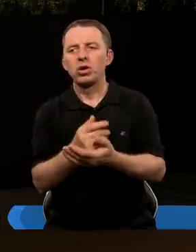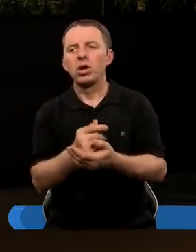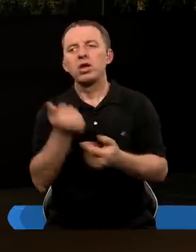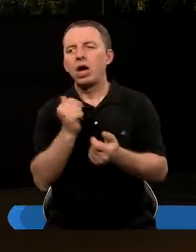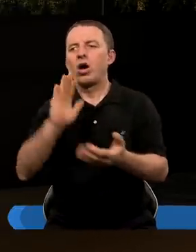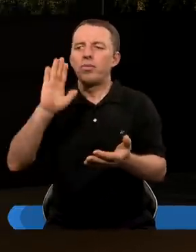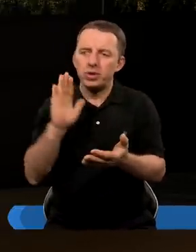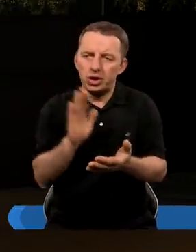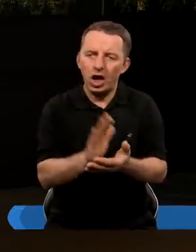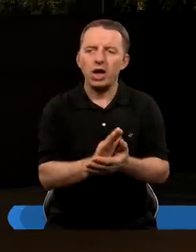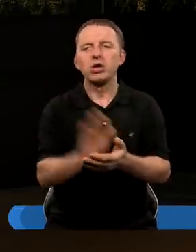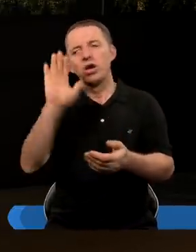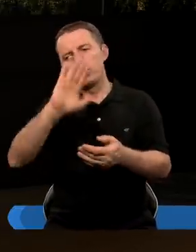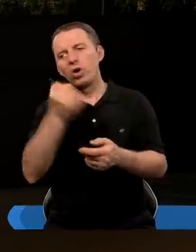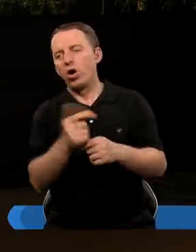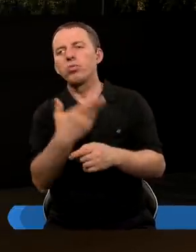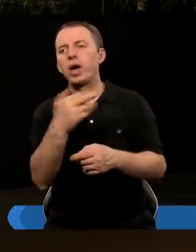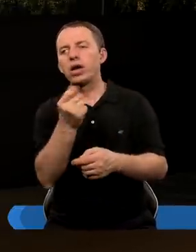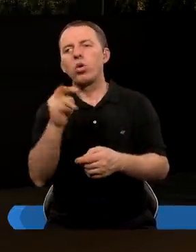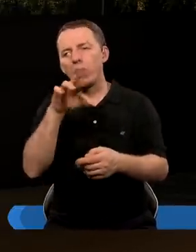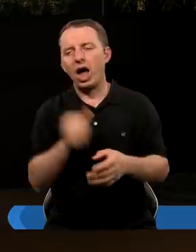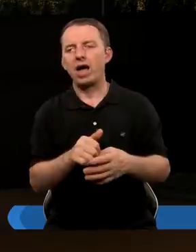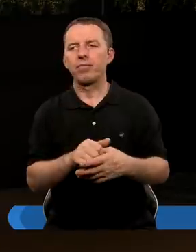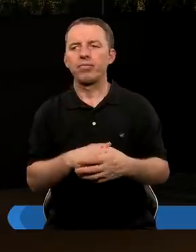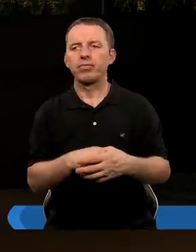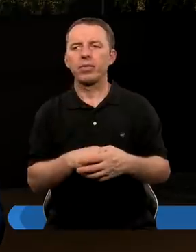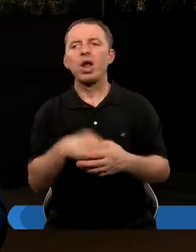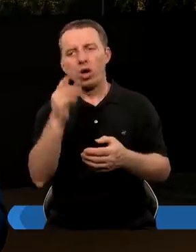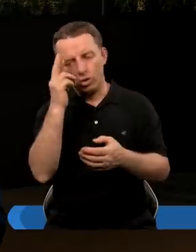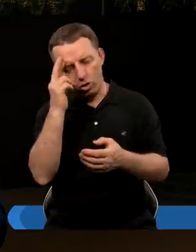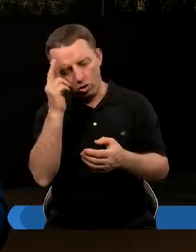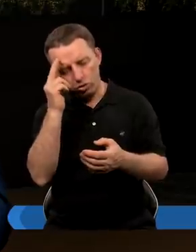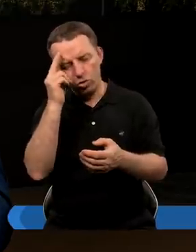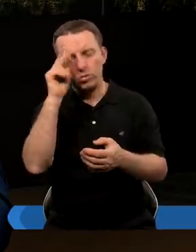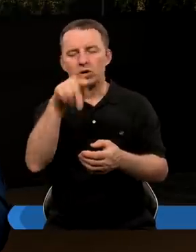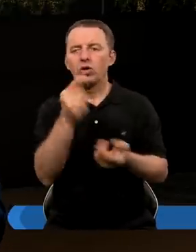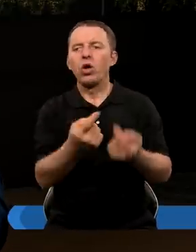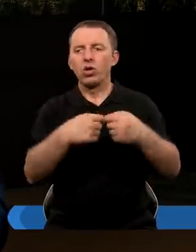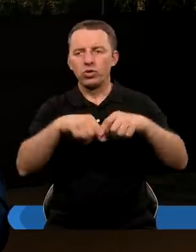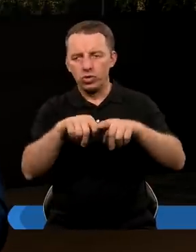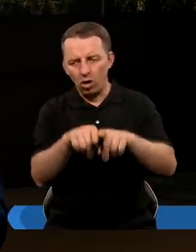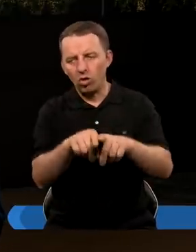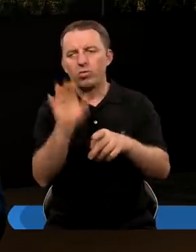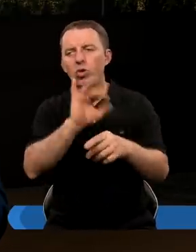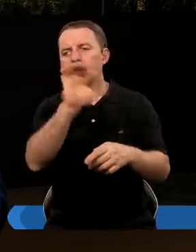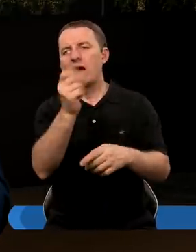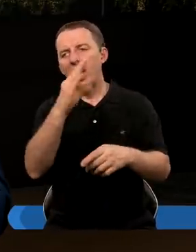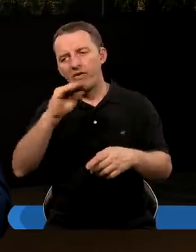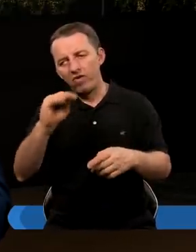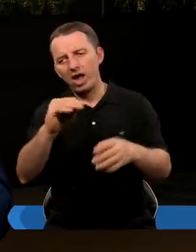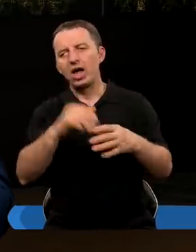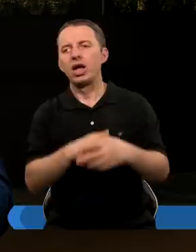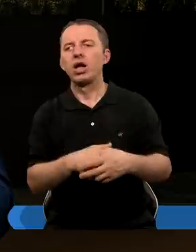Tylko jako mniejszy Bóg, czyli mniejszy Bóg od Marduka. I on rozumiał, że to, co dokonywał Bóg Jachwę,